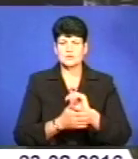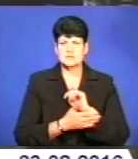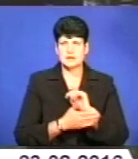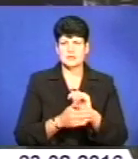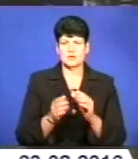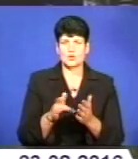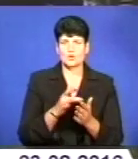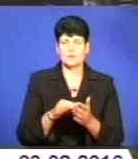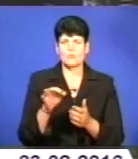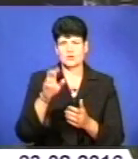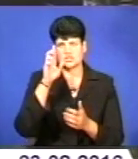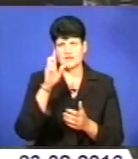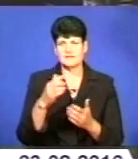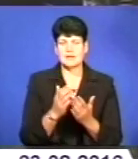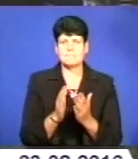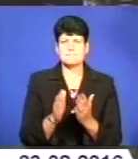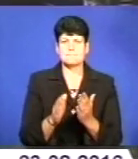про державний прапор України.